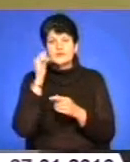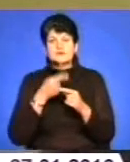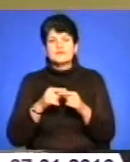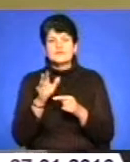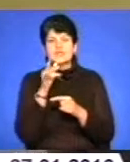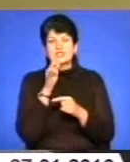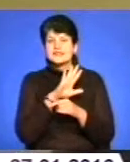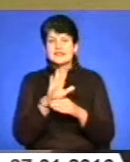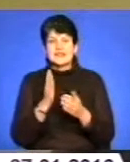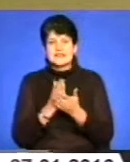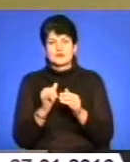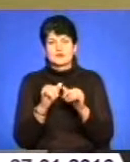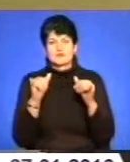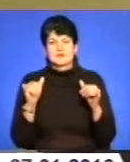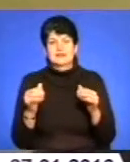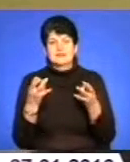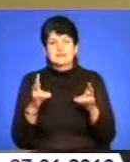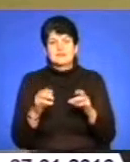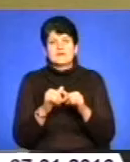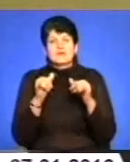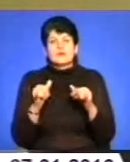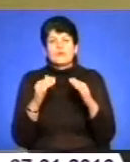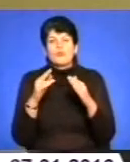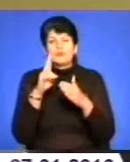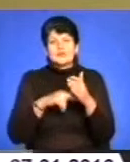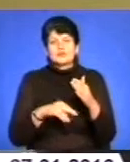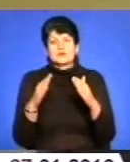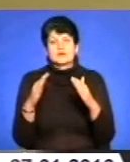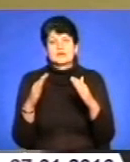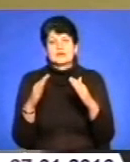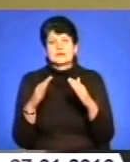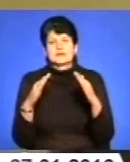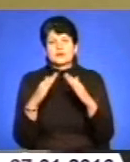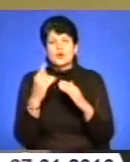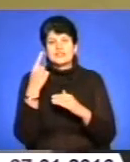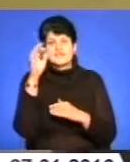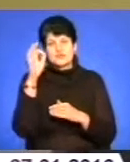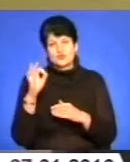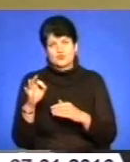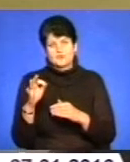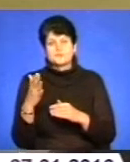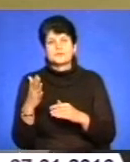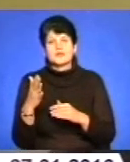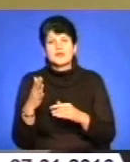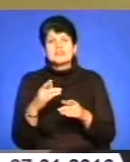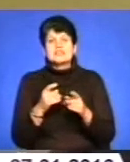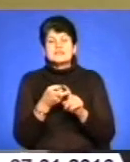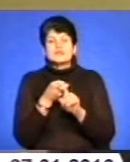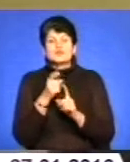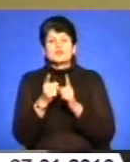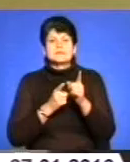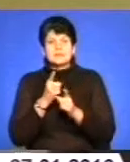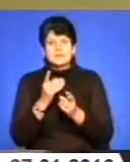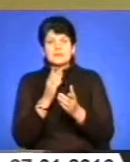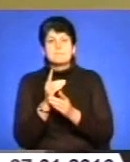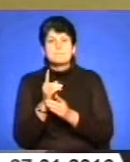бізнес не є розвинити, недоцільно піднімати податок на нерухомість, то ми залишаємо на тому рівні, який був в розмірі 1%. Ну і в зв'язку з змінами міняється